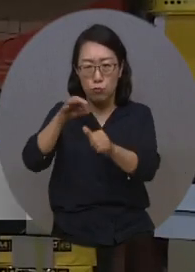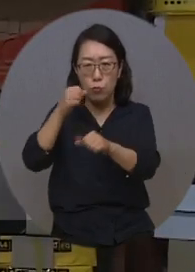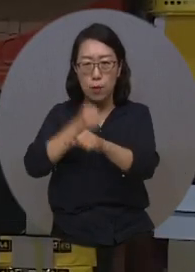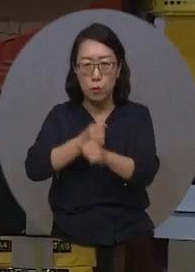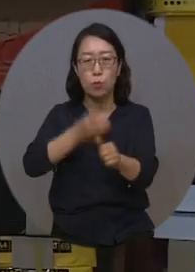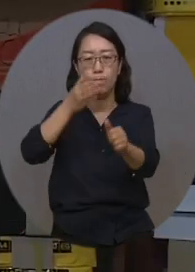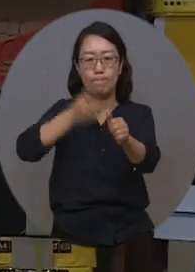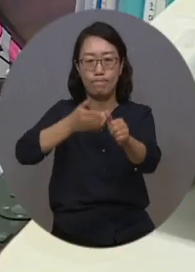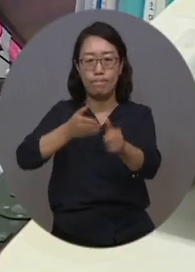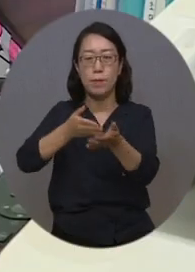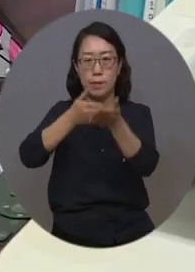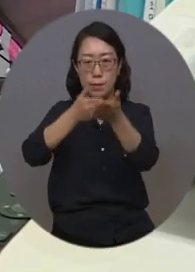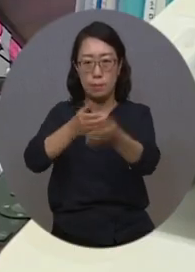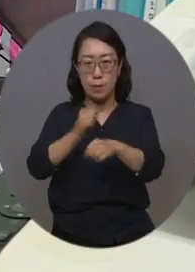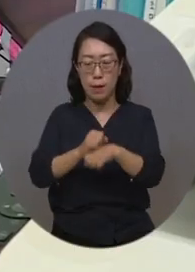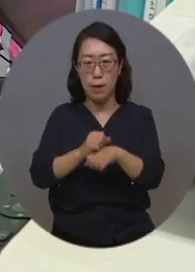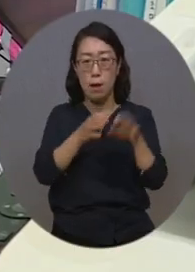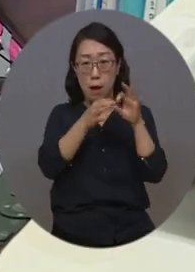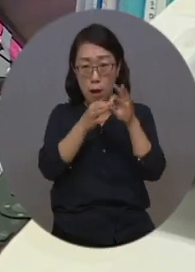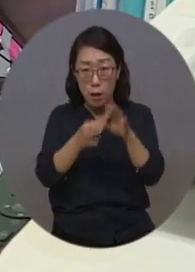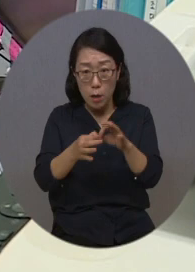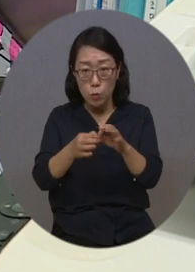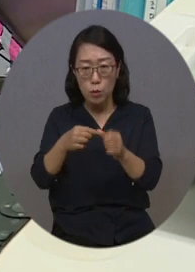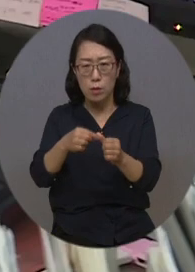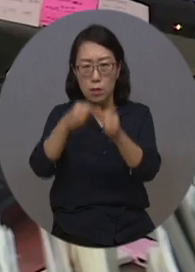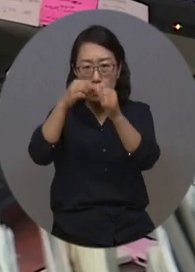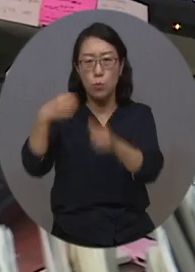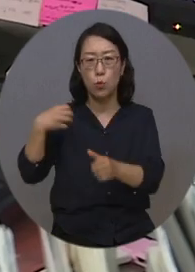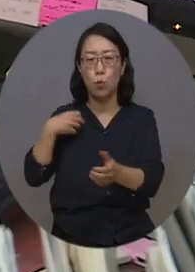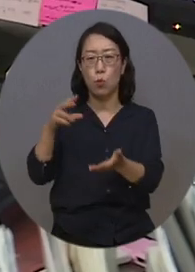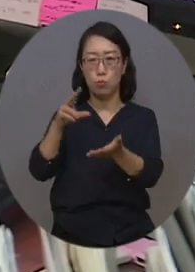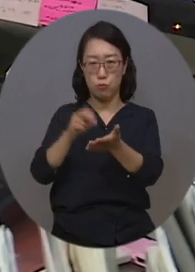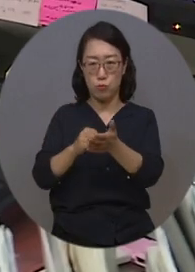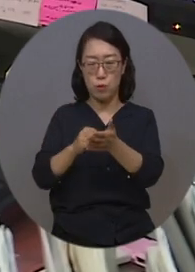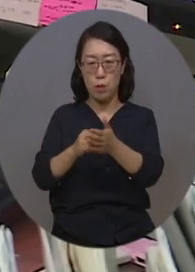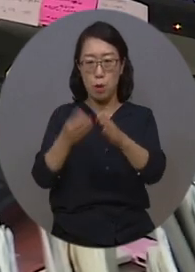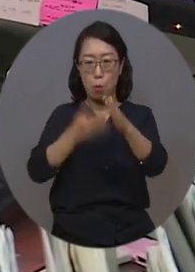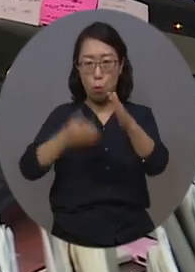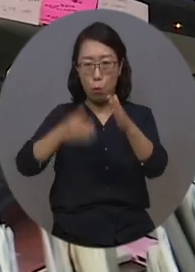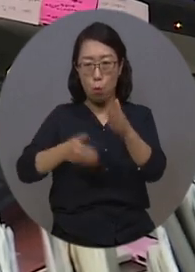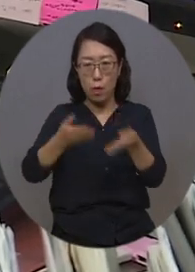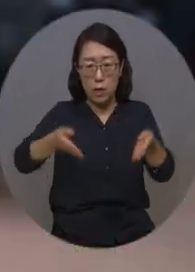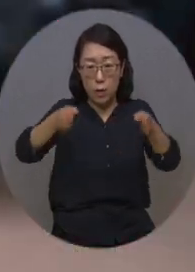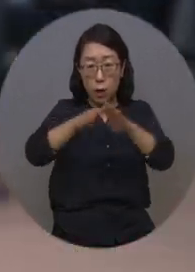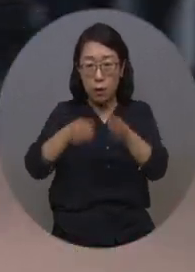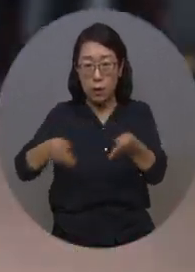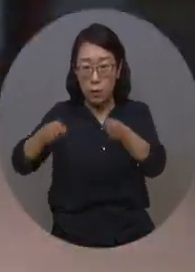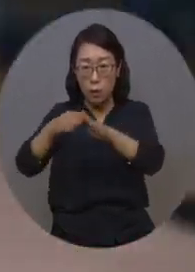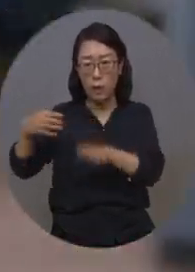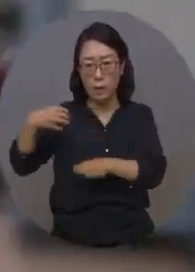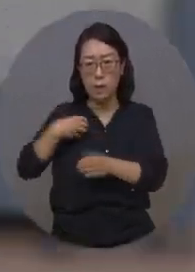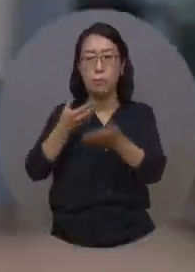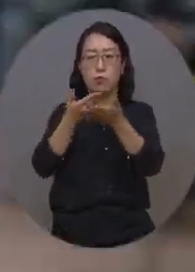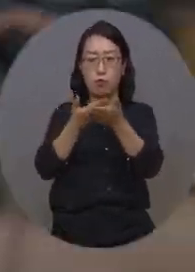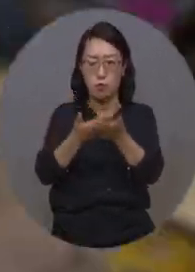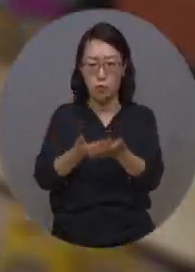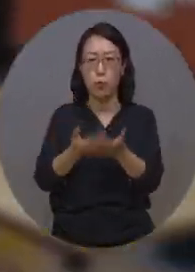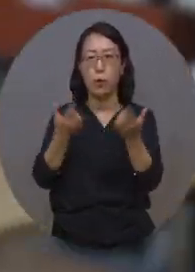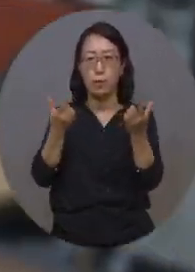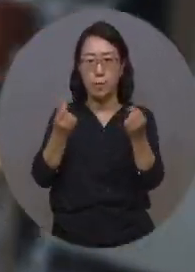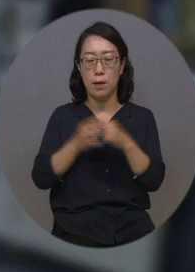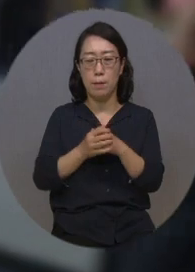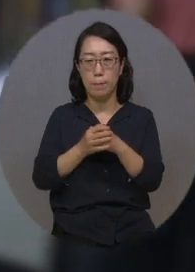계속되는 장애인 의무고용 문제, 공공기관의 책임성 있는 움직임이 어느 때보다 중요한 시점입니다.